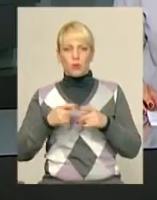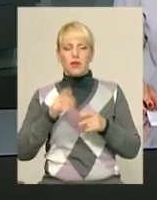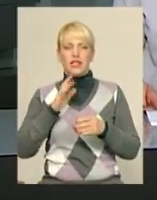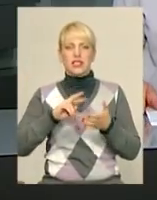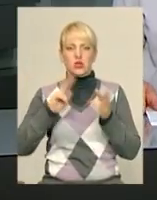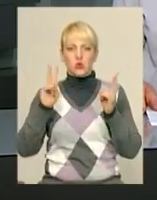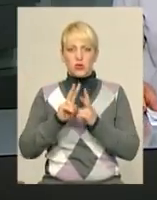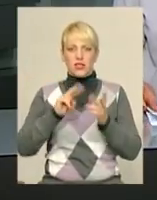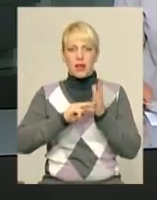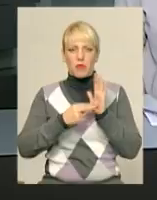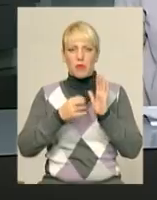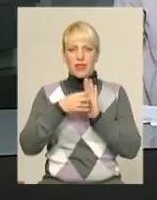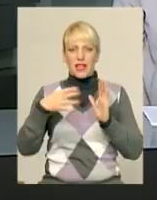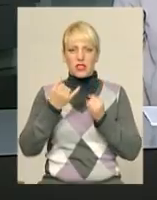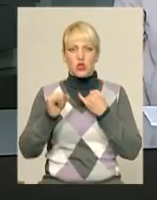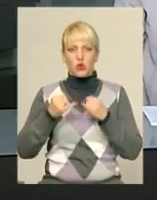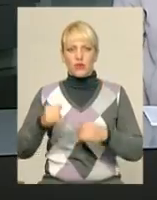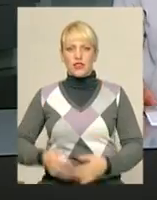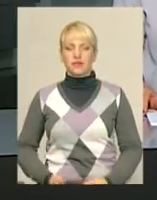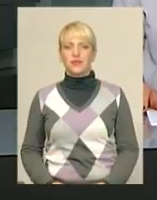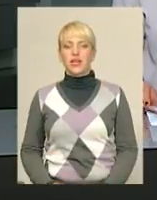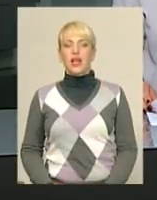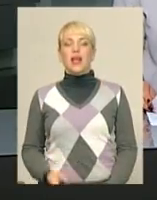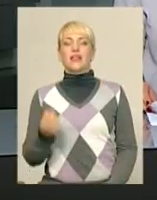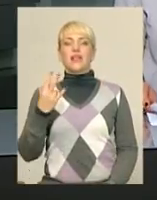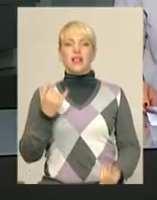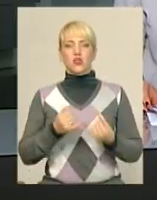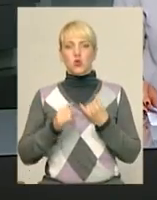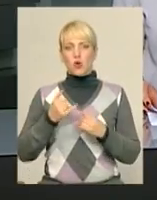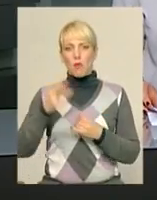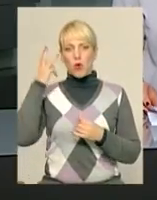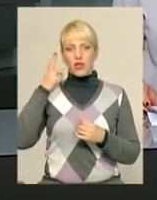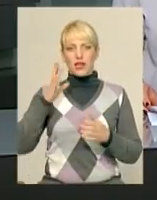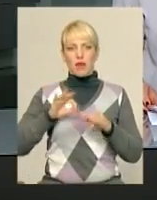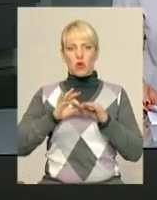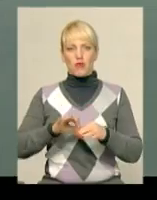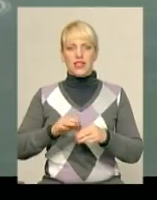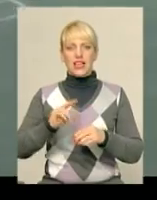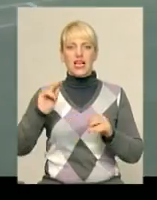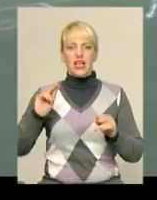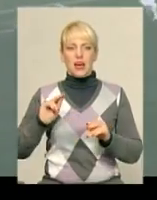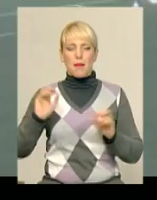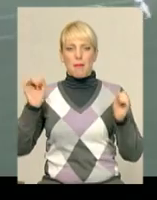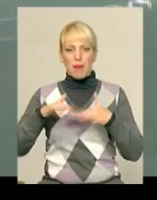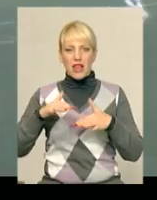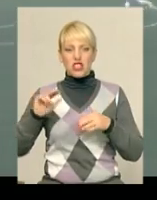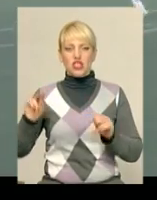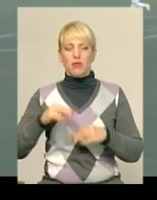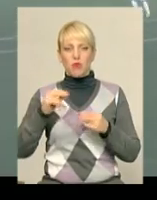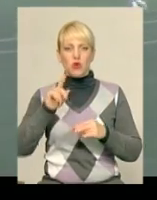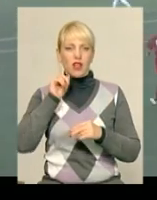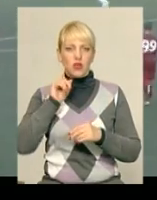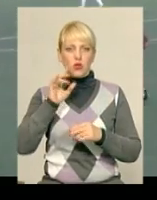запланована на 15 жовтня. А 12 жовтня «Поділля» проведе черговий матч юнацького чемпіонату України з